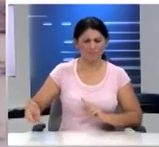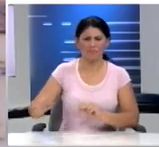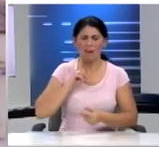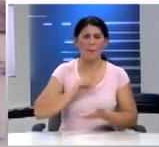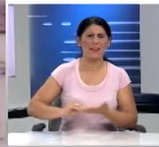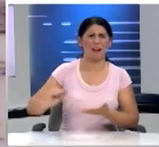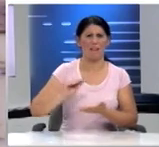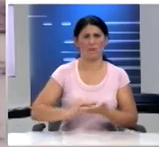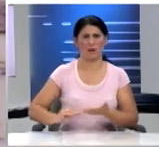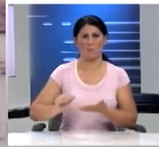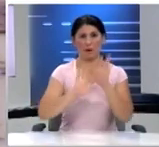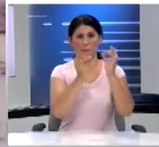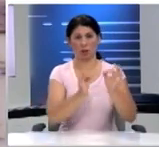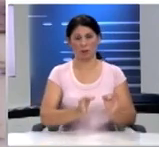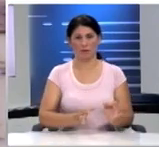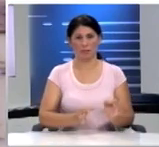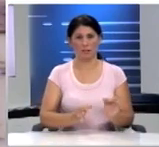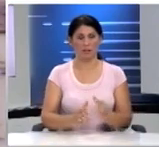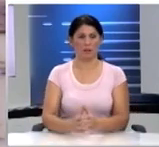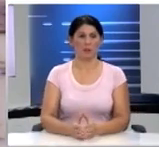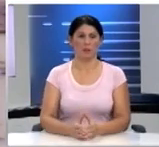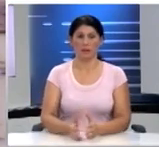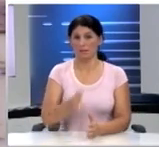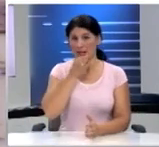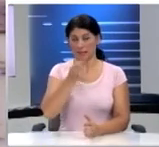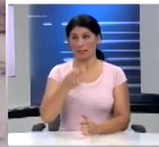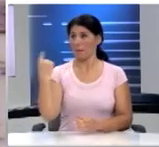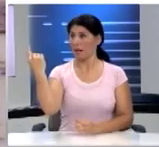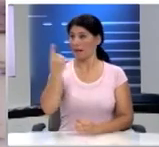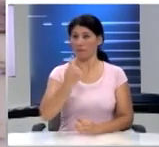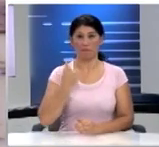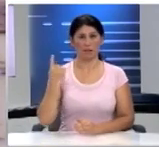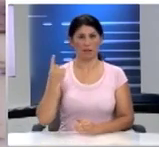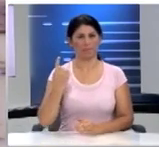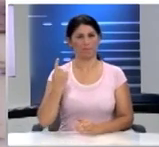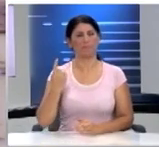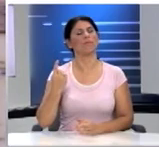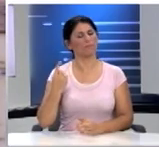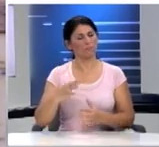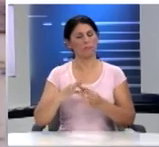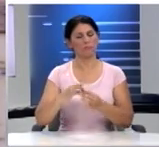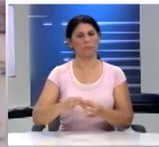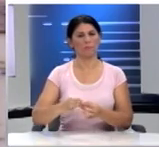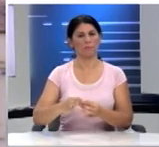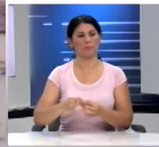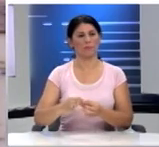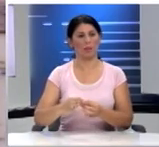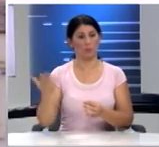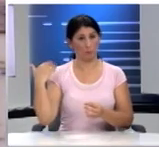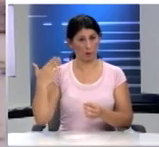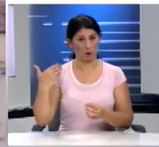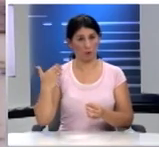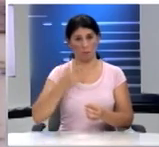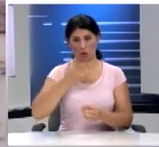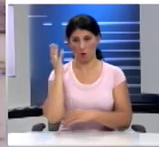επαναλαμβανόμενα μοτίβα Μιλάτε για το περιβάλλον και συνεχίζετε τη σκητάλη από τον προηγούμενο μιλητή και θα